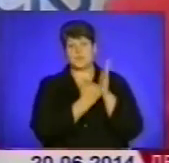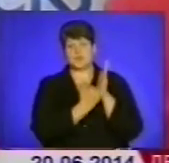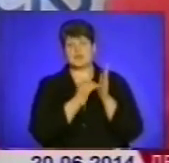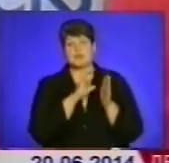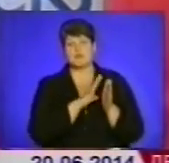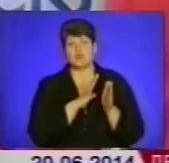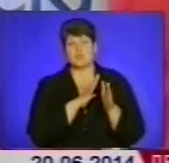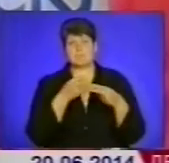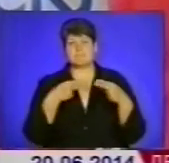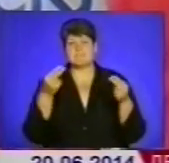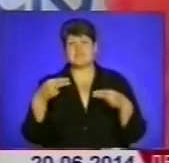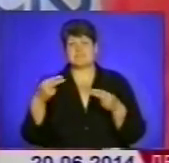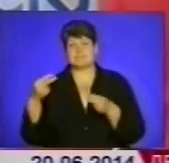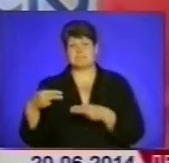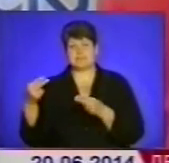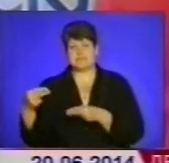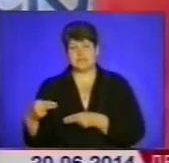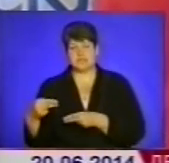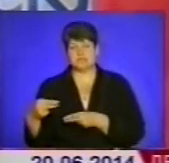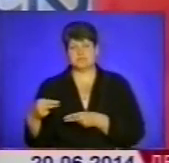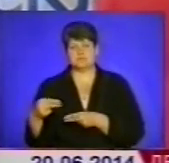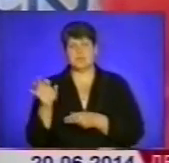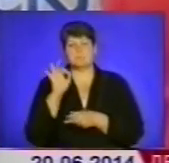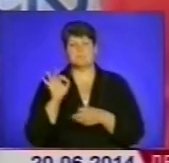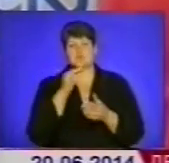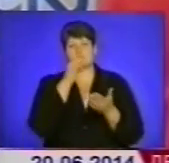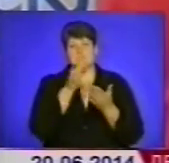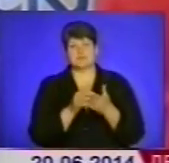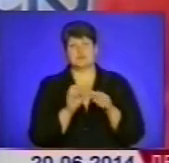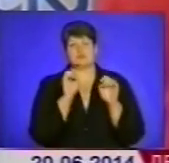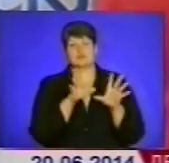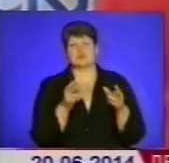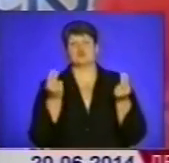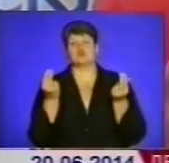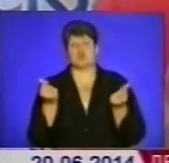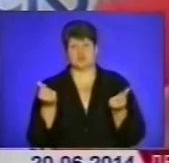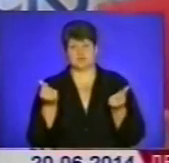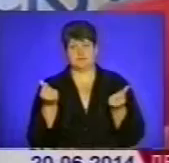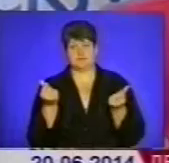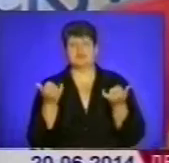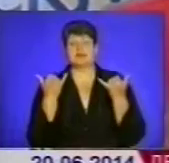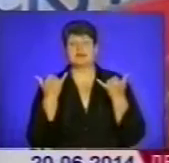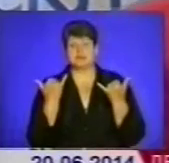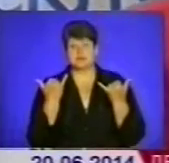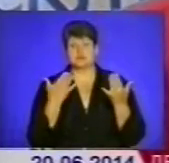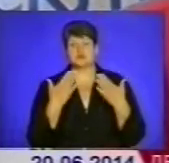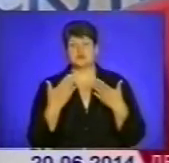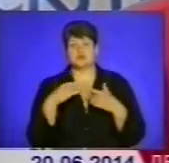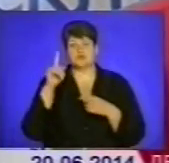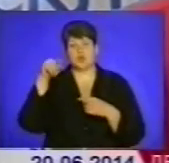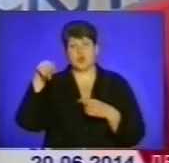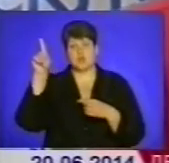підписані про звіт і про здачу коштів. Тепер, стосовно нумірації